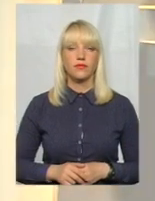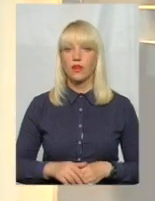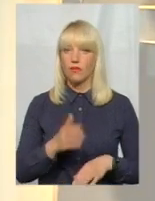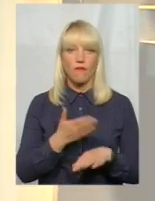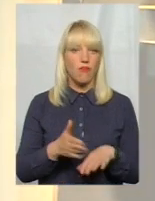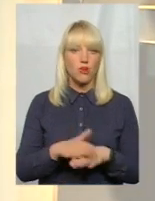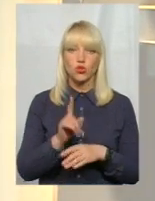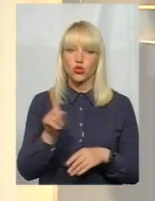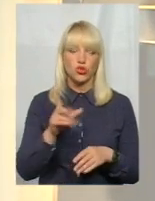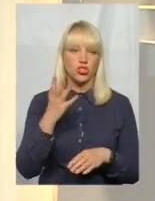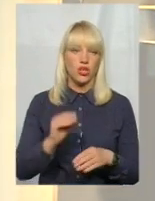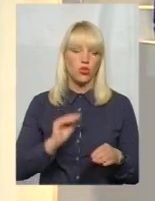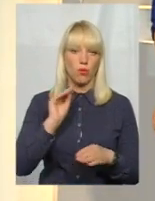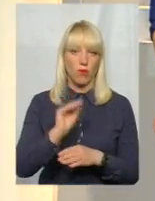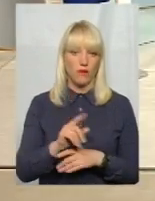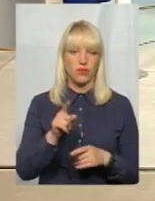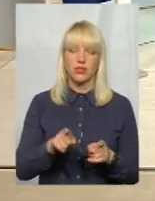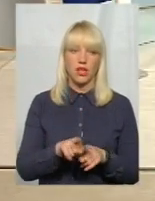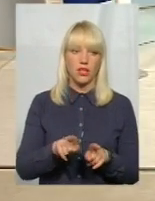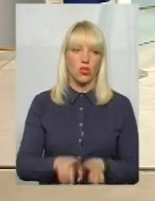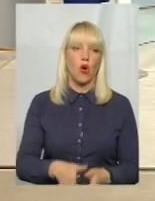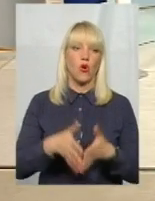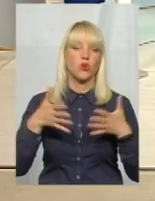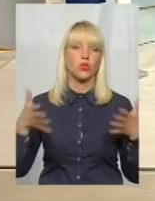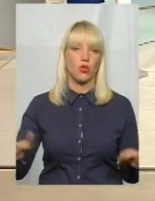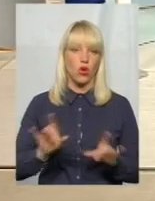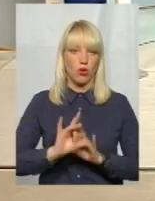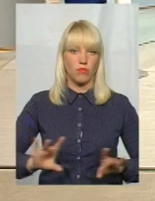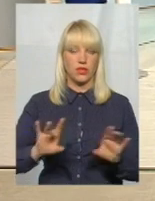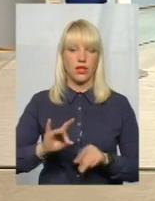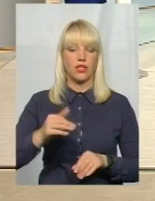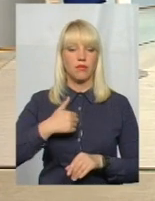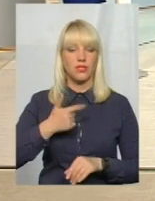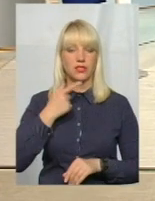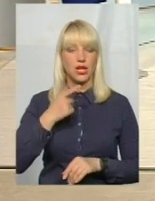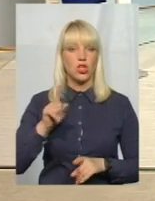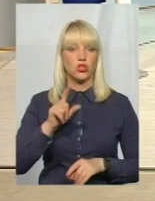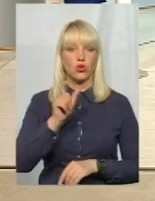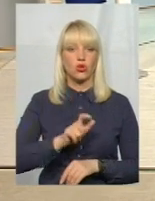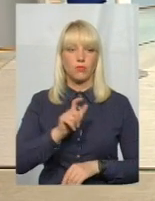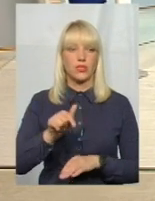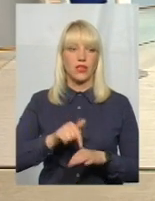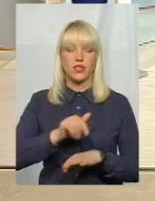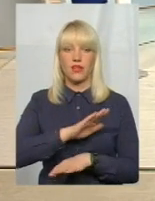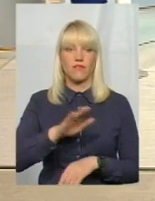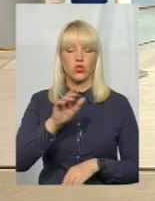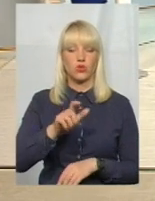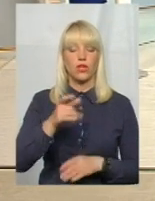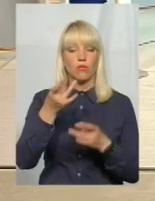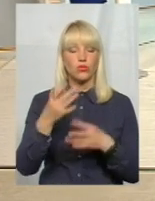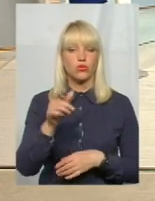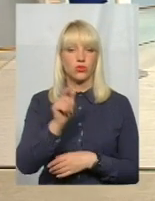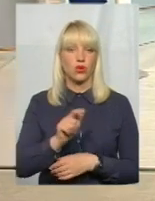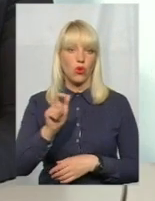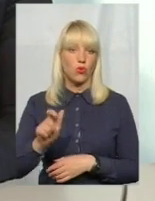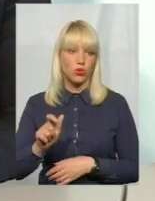розлогу коментаря, але я хотів би зазначити, що насправді громадяни не відчують. Мешканці пересічні від зміни